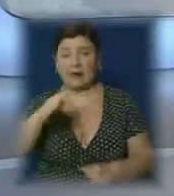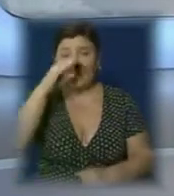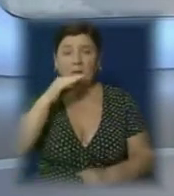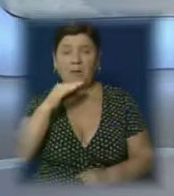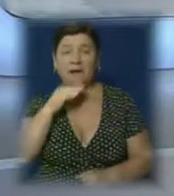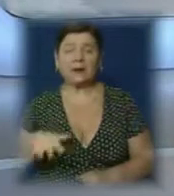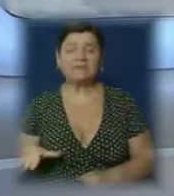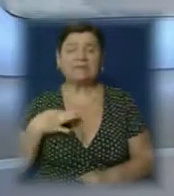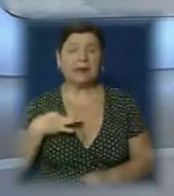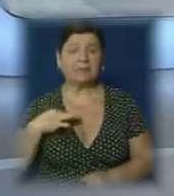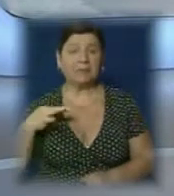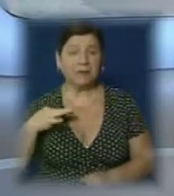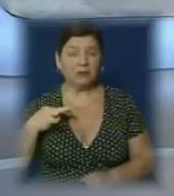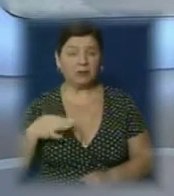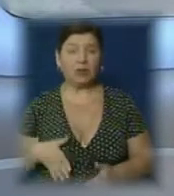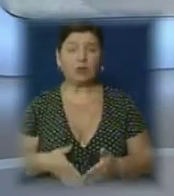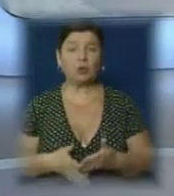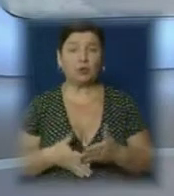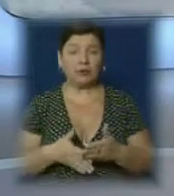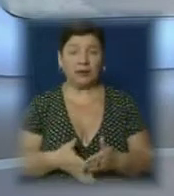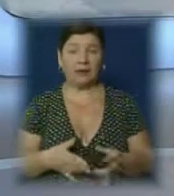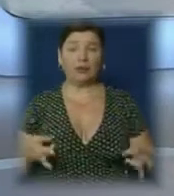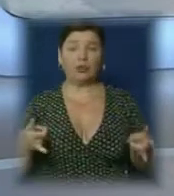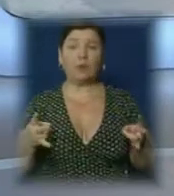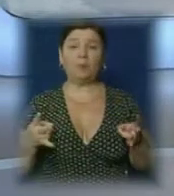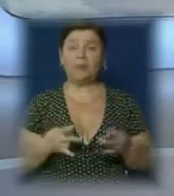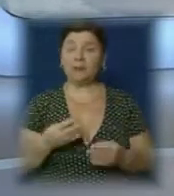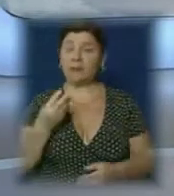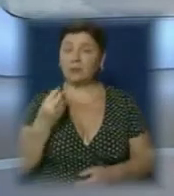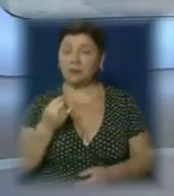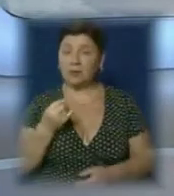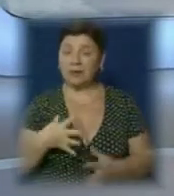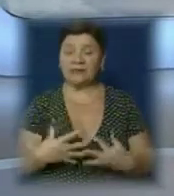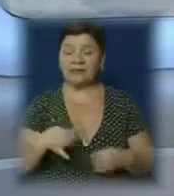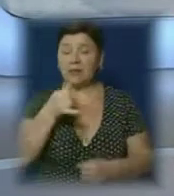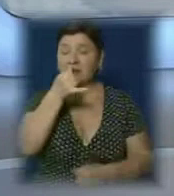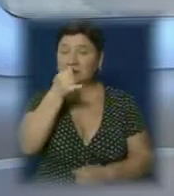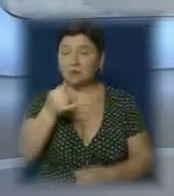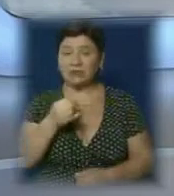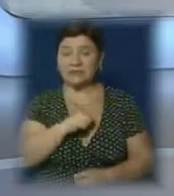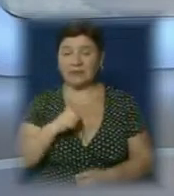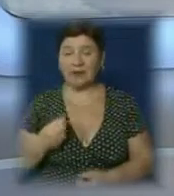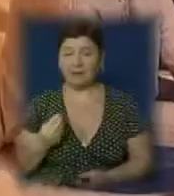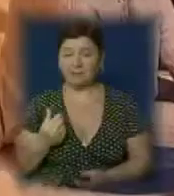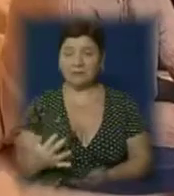благає всіх небайдужих допомогти. Адже необхідну суму сім'я не в змозі зібрати самотужки.